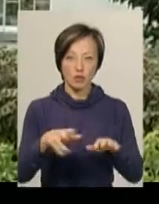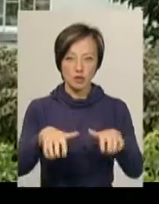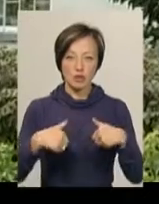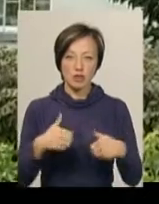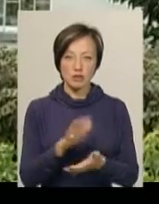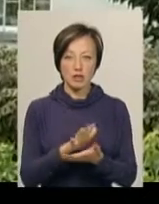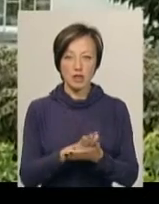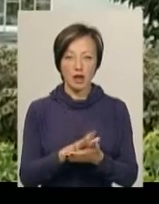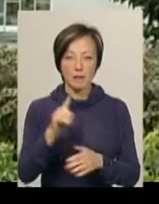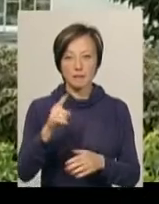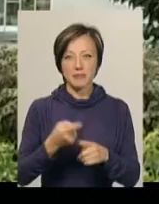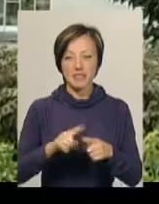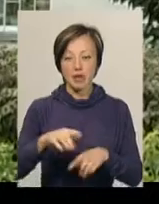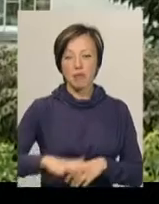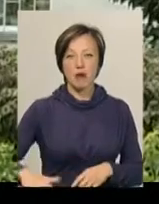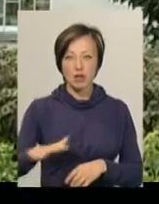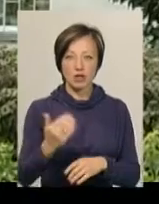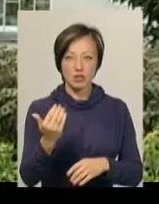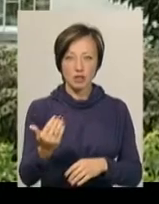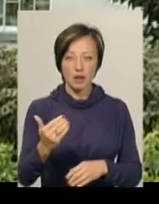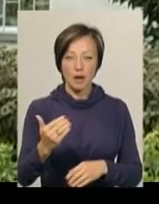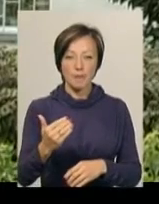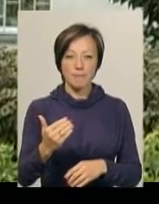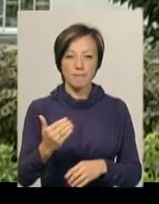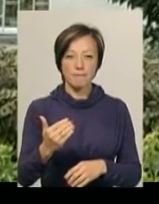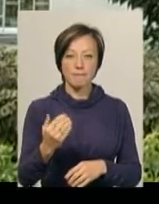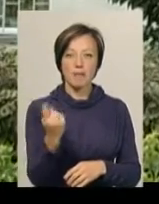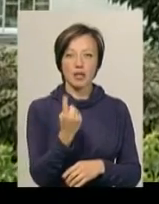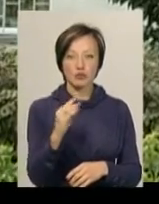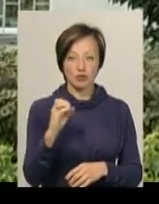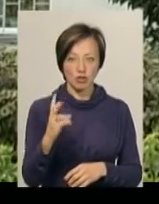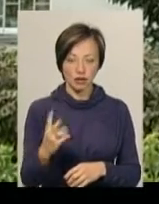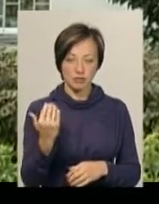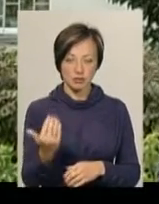Підпорядкування цього майданчика – ОМК «Центральний», так ми називаємо першого ЖЕК.